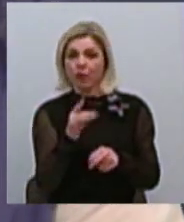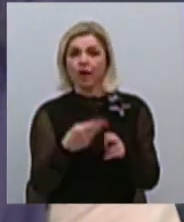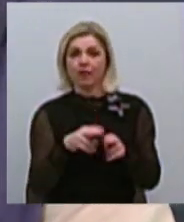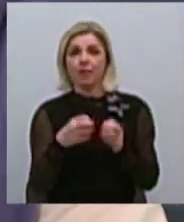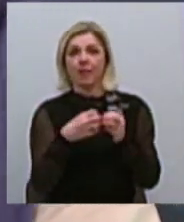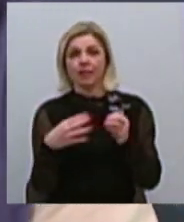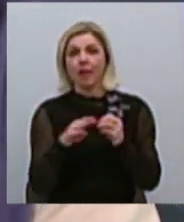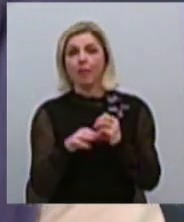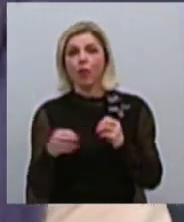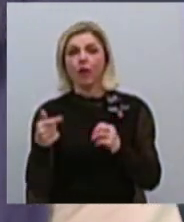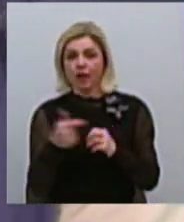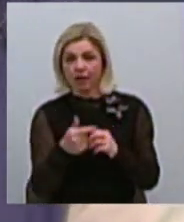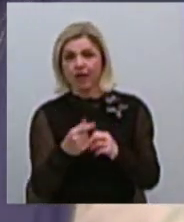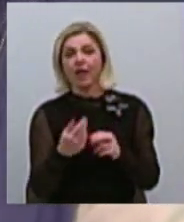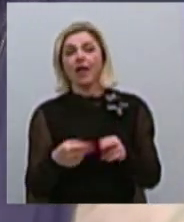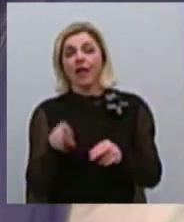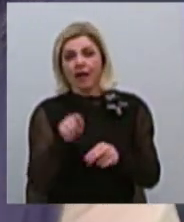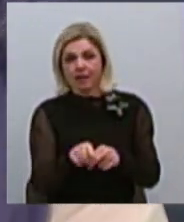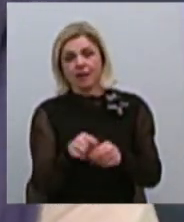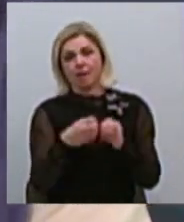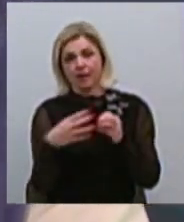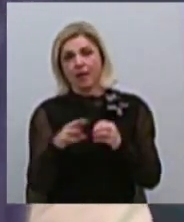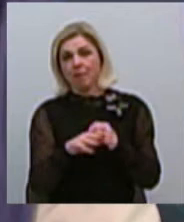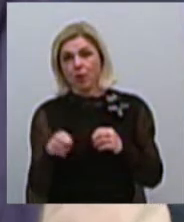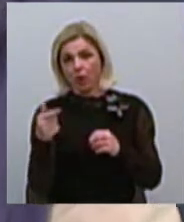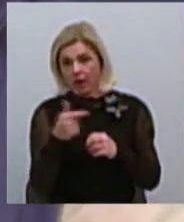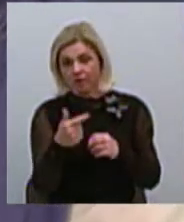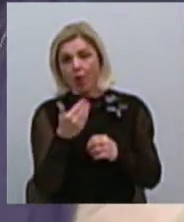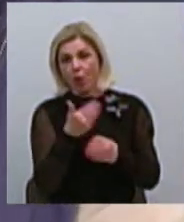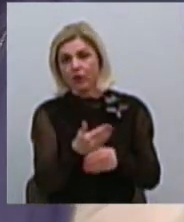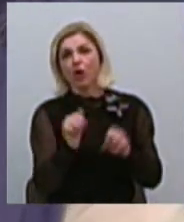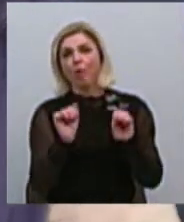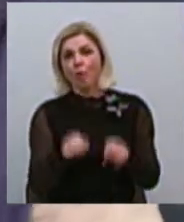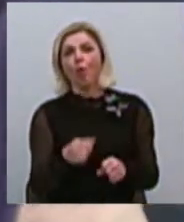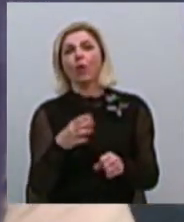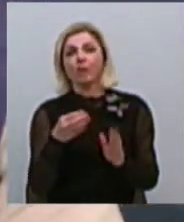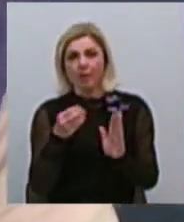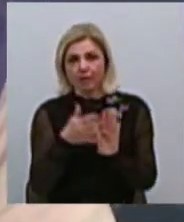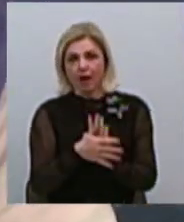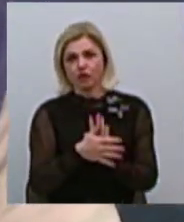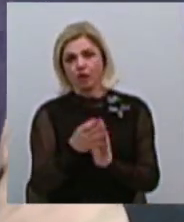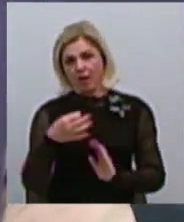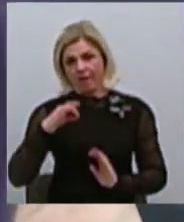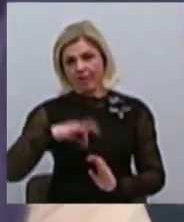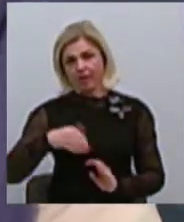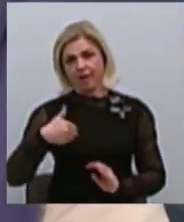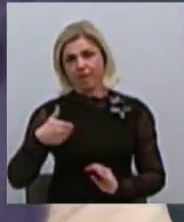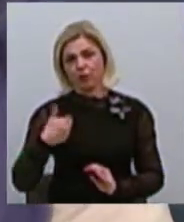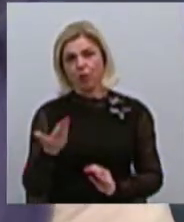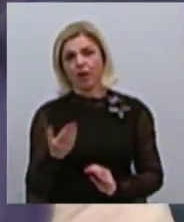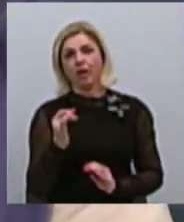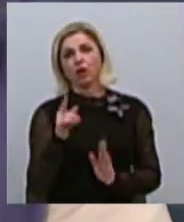гривень, і ці 15 мільйонів гривень, вони можуть бути потрачені эффективно і